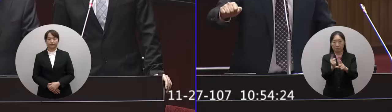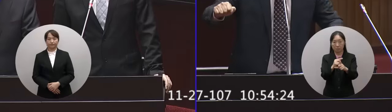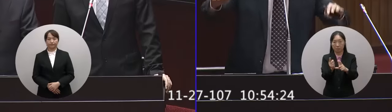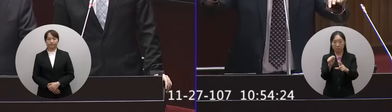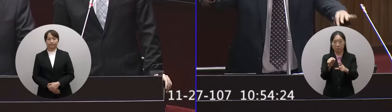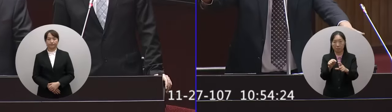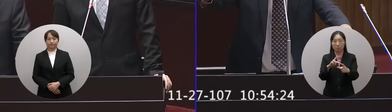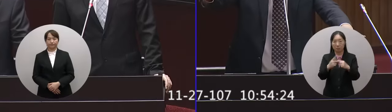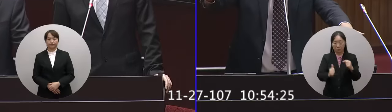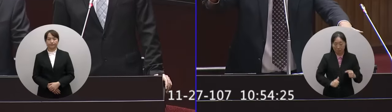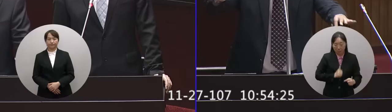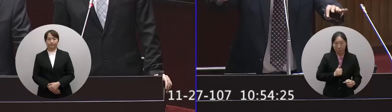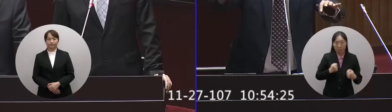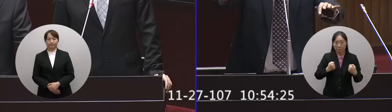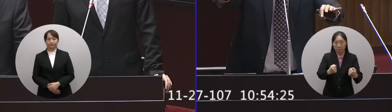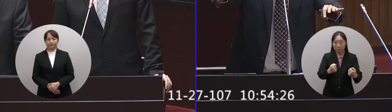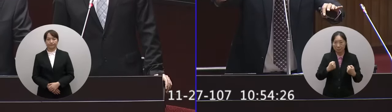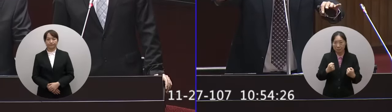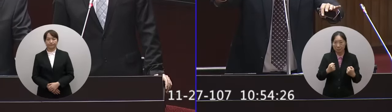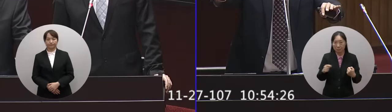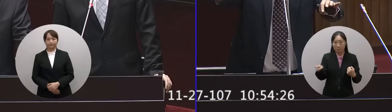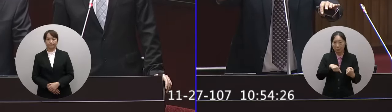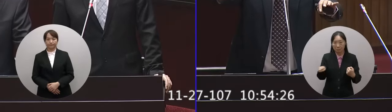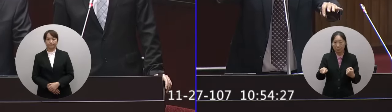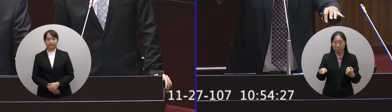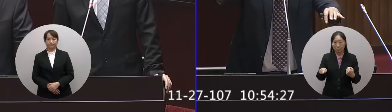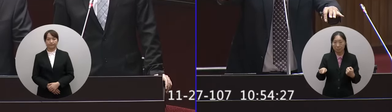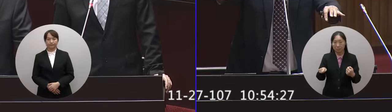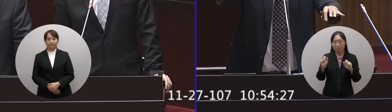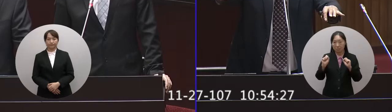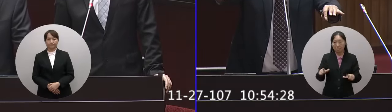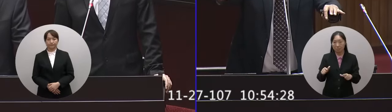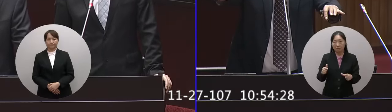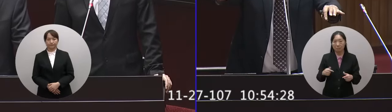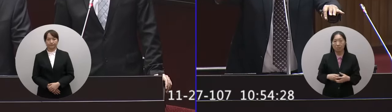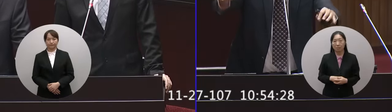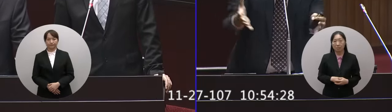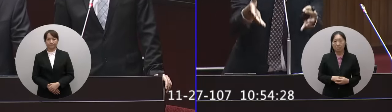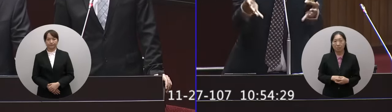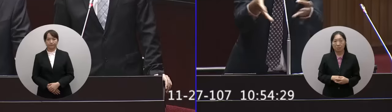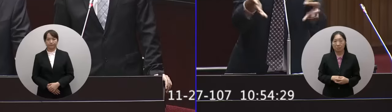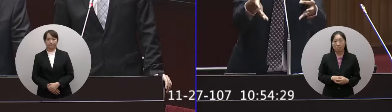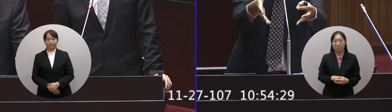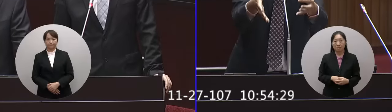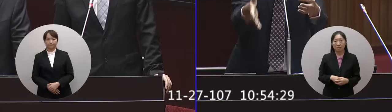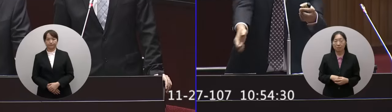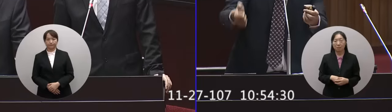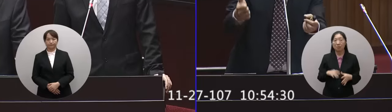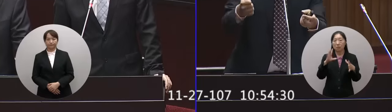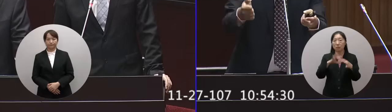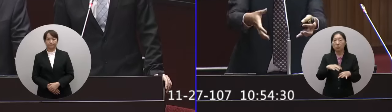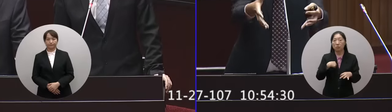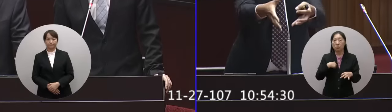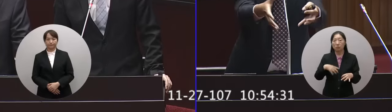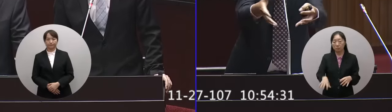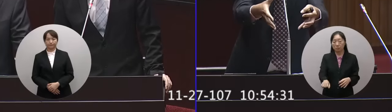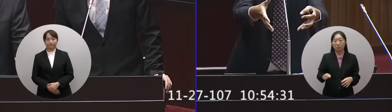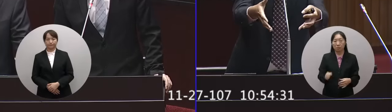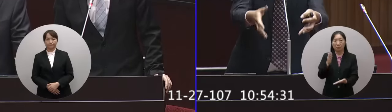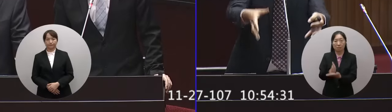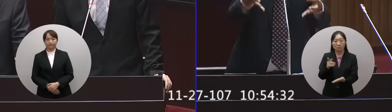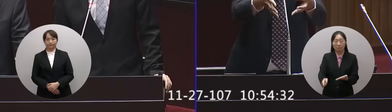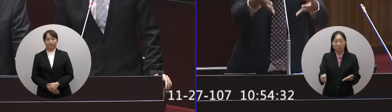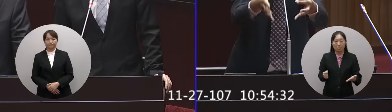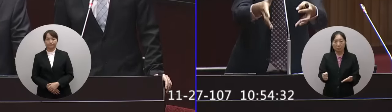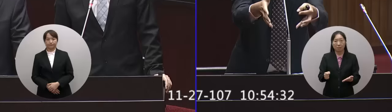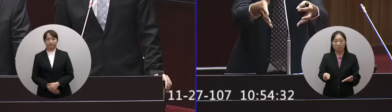跟實際的速度馬上就沒有辦法符合了因為你的那個像手剎車的那個停留